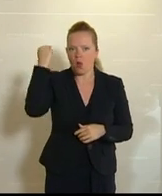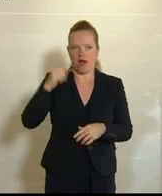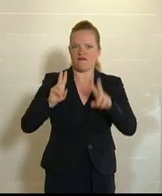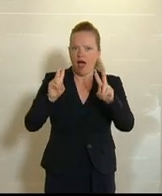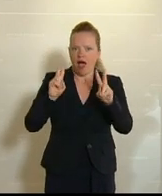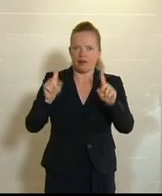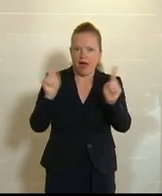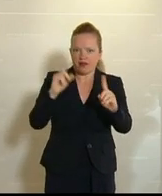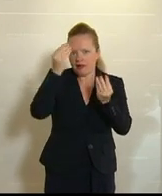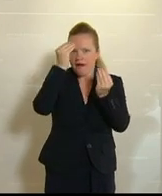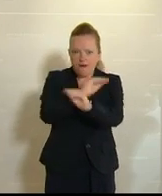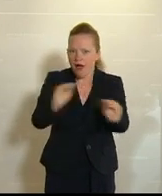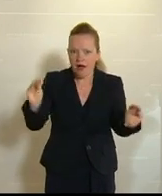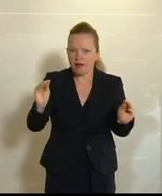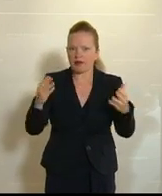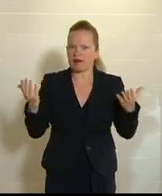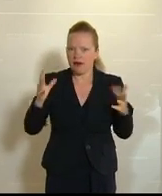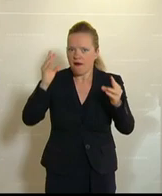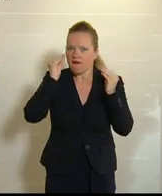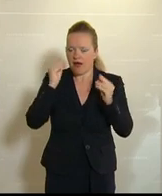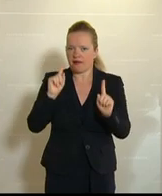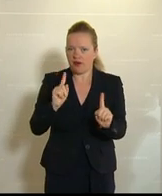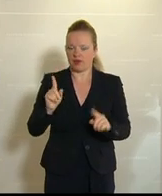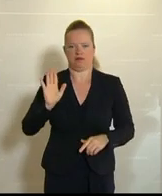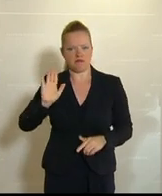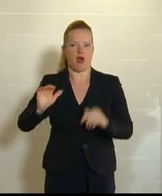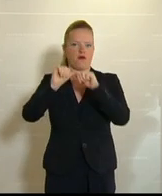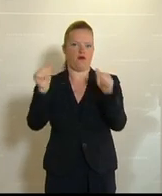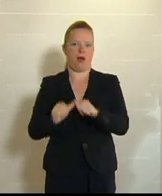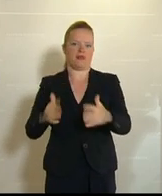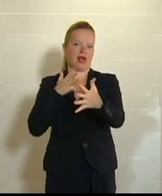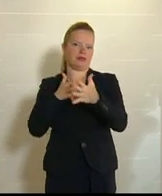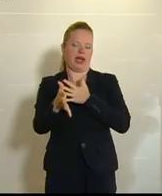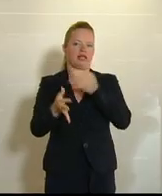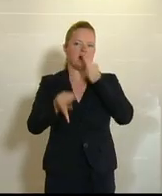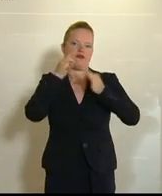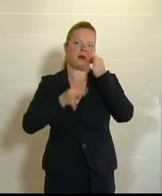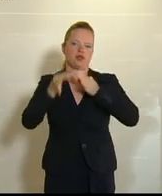Wahrheit erfahren würde? Das ist Ihre Form von Transparenz und Informationspolitik.